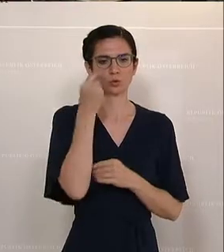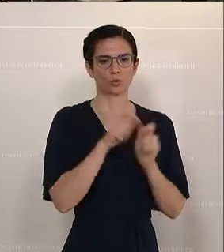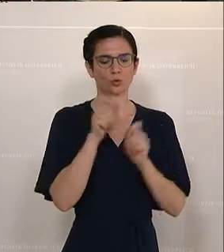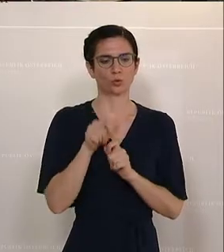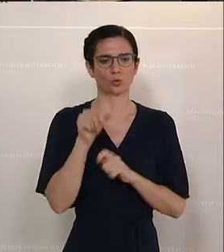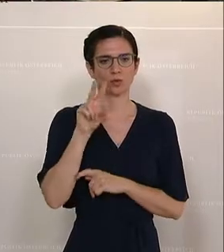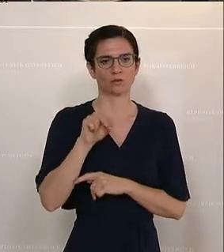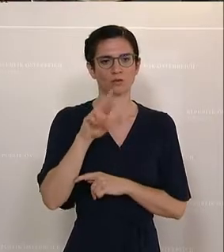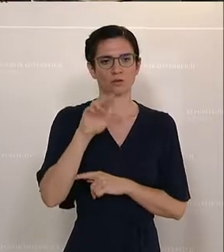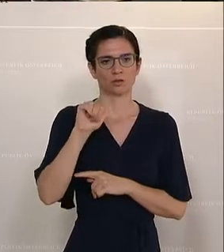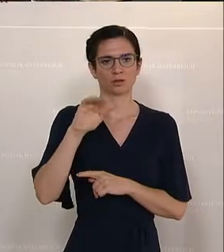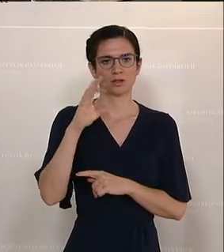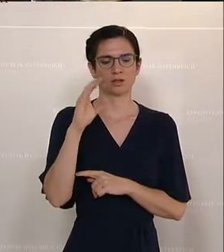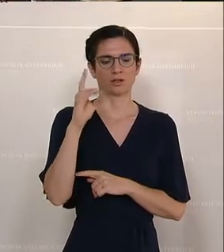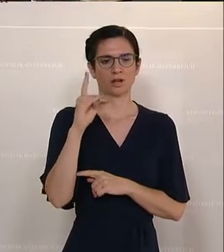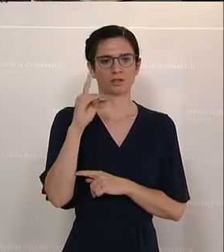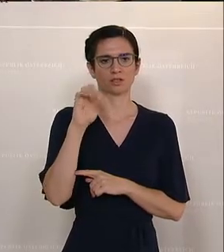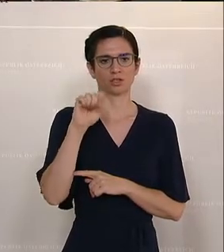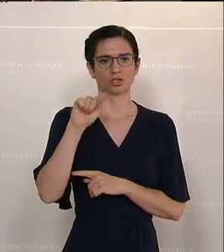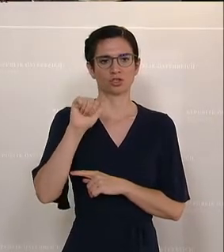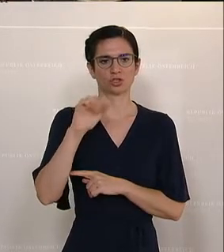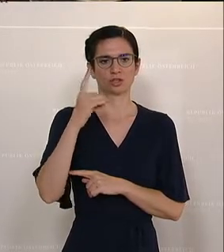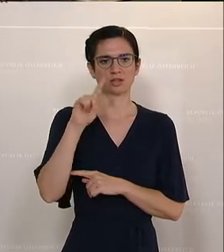im Hohen Haus begrüßen, aus Salzburg.